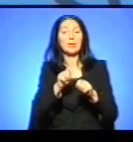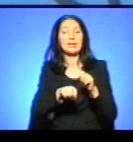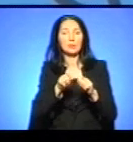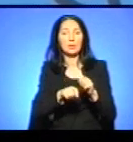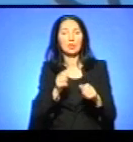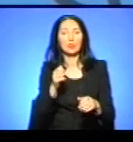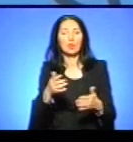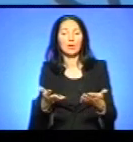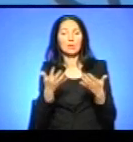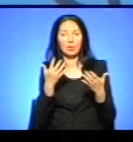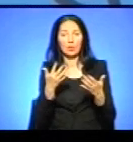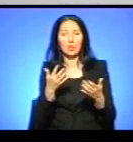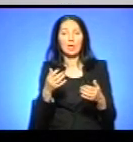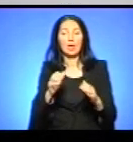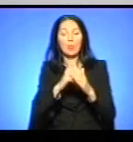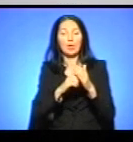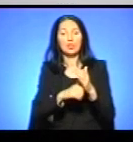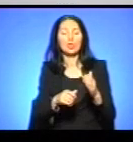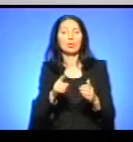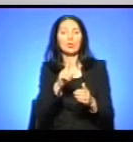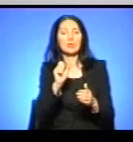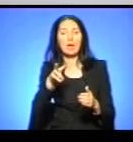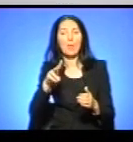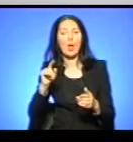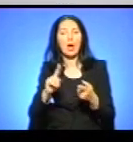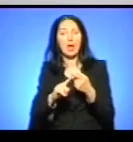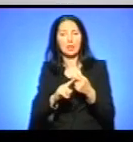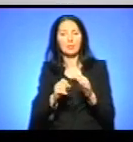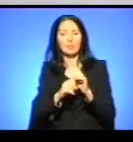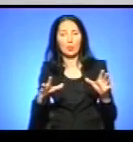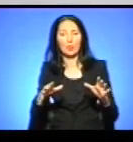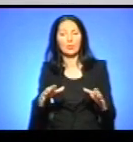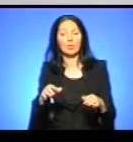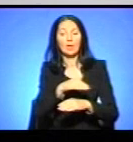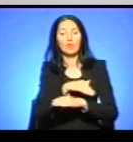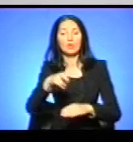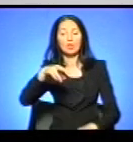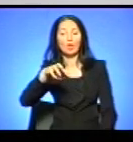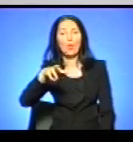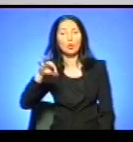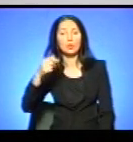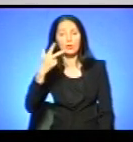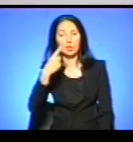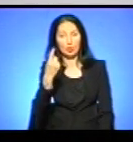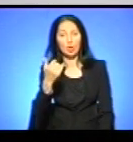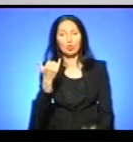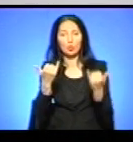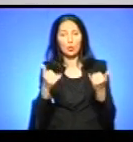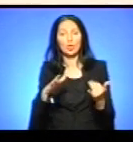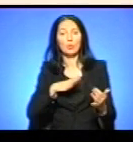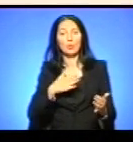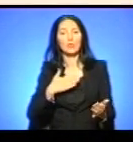причини донакання. На вулиці Ломоносова, 31, сьогодні побував наш кореспондент.